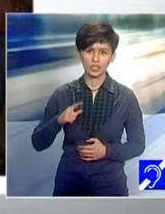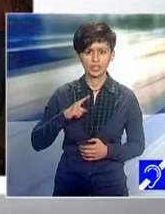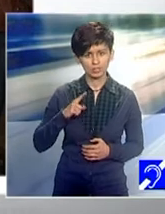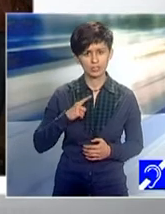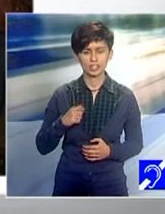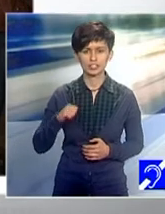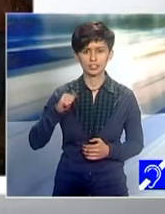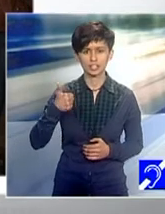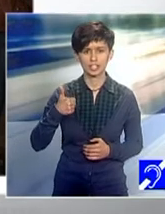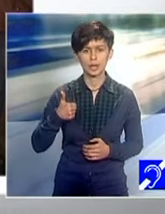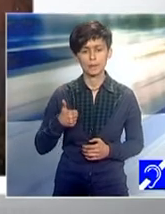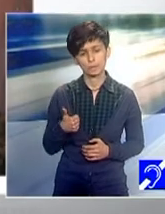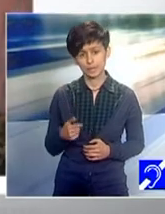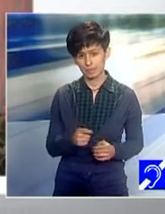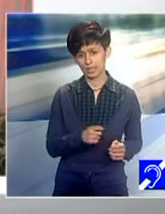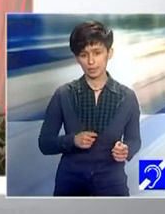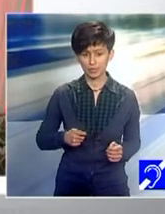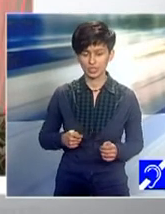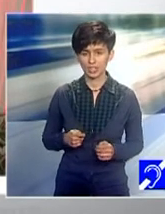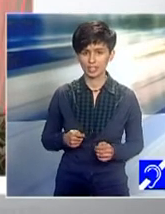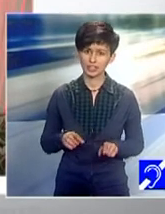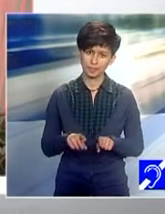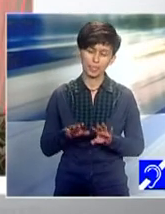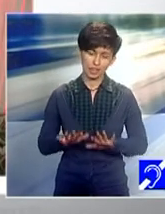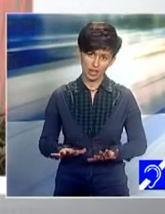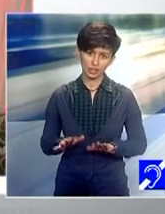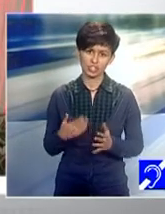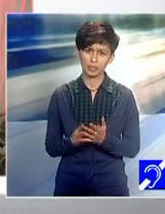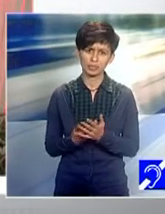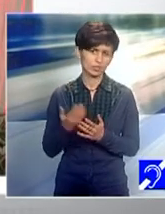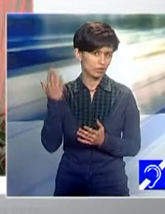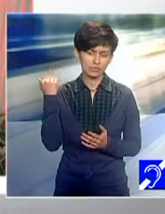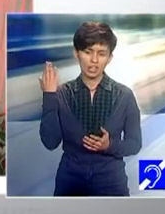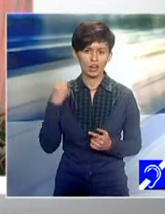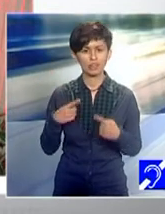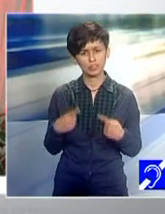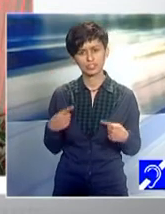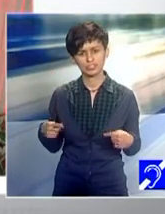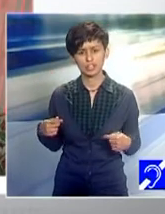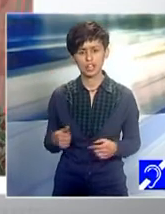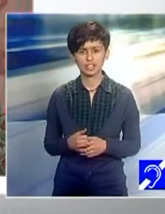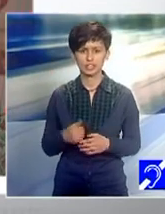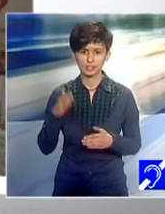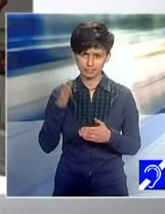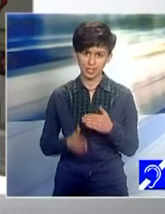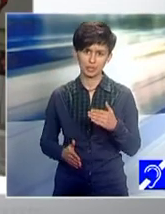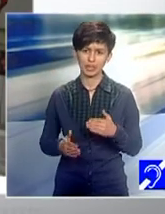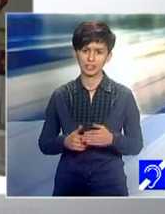primele proiecte de acest gen, pentru că au fost și alte deja terminate, dar